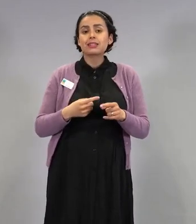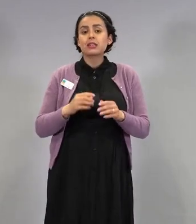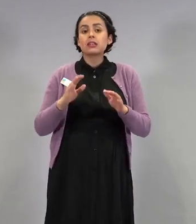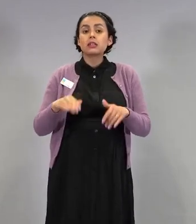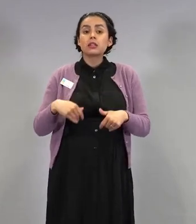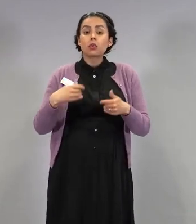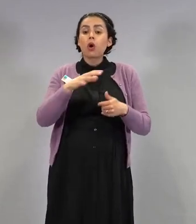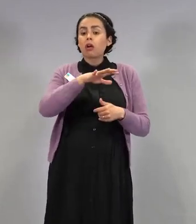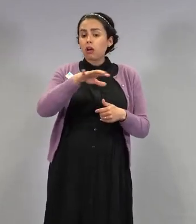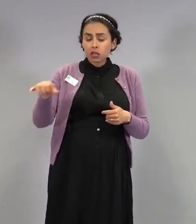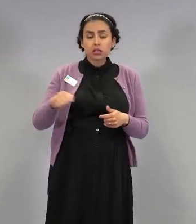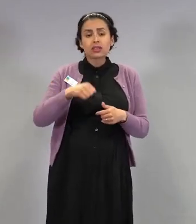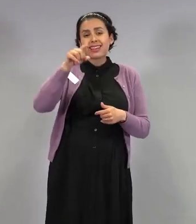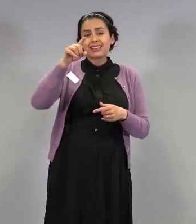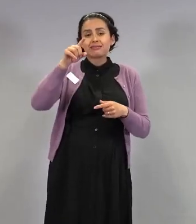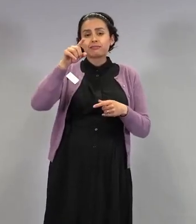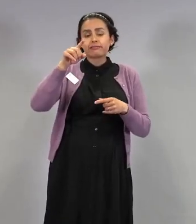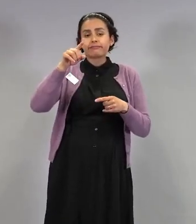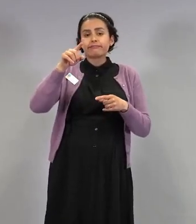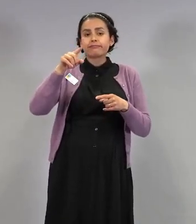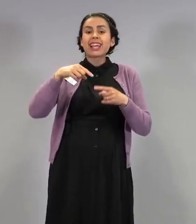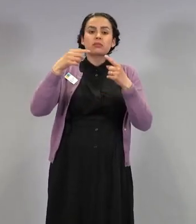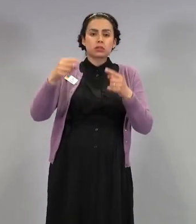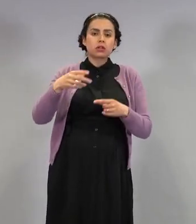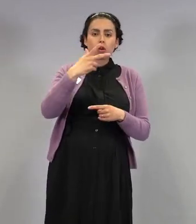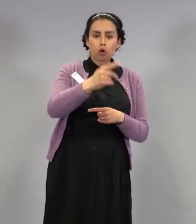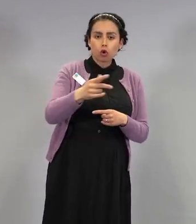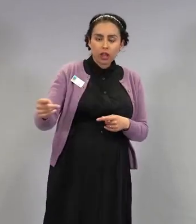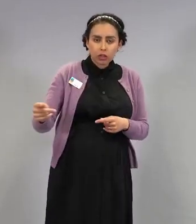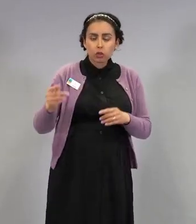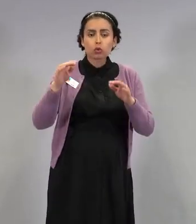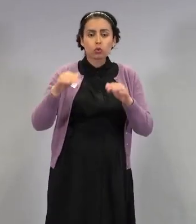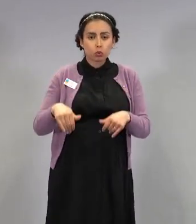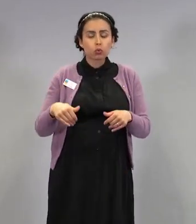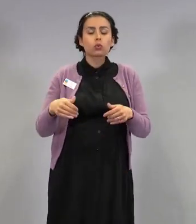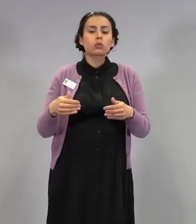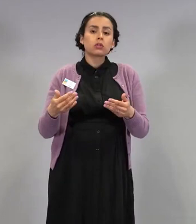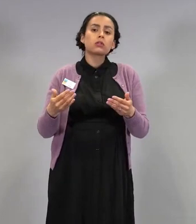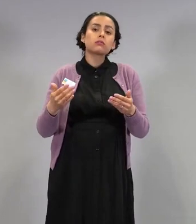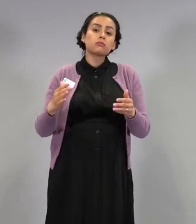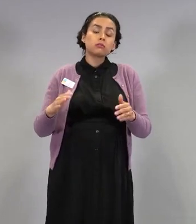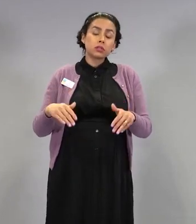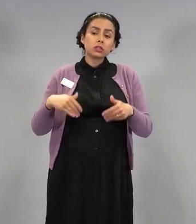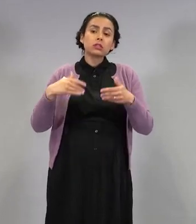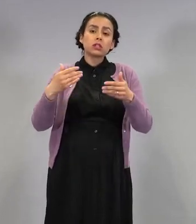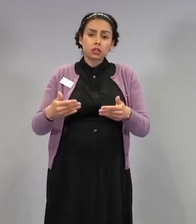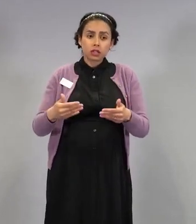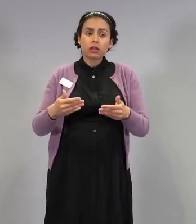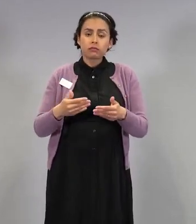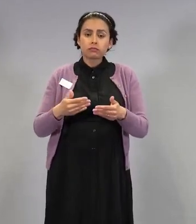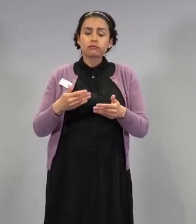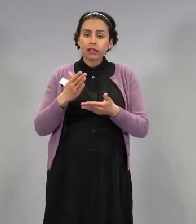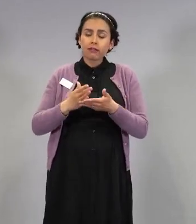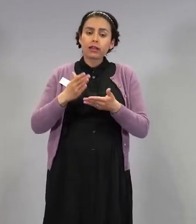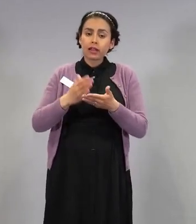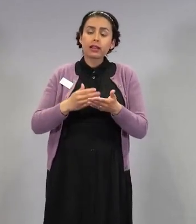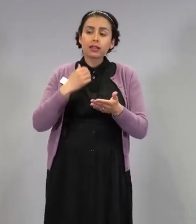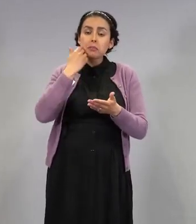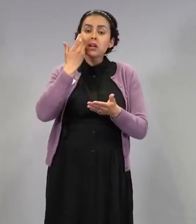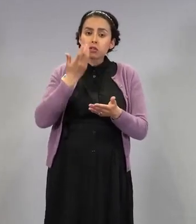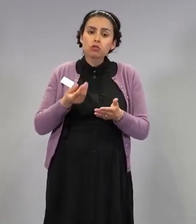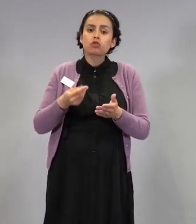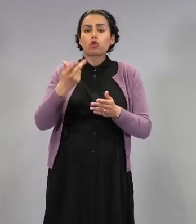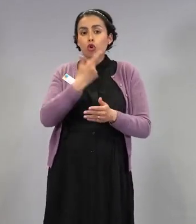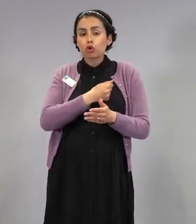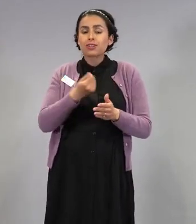rokotteet kaikki saatu tai kaikki halukkaat kun on saaneet, niin sen jälkeen sitten sitä mukaan, kun sitä rokotetta tulee, niin on